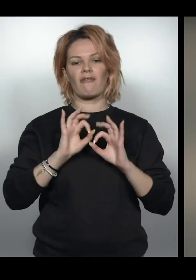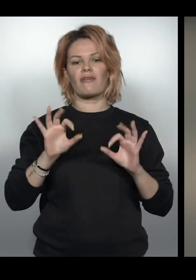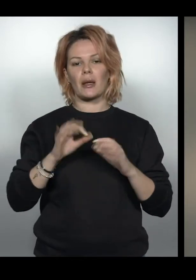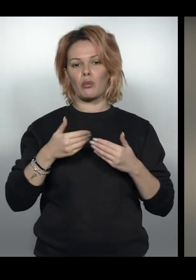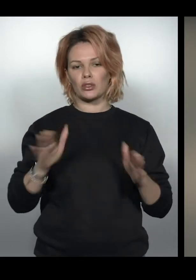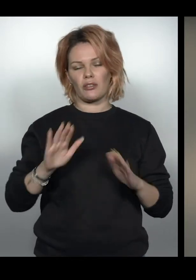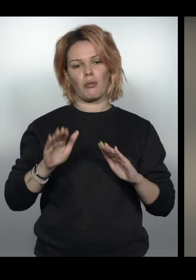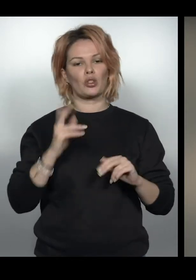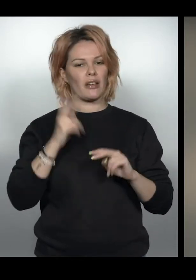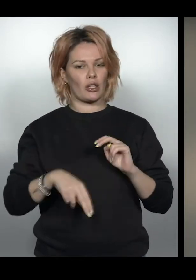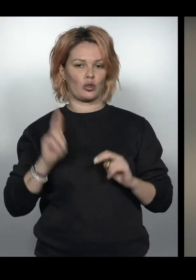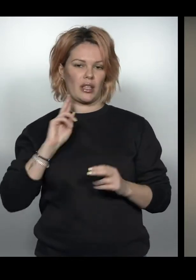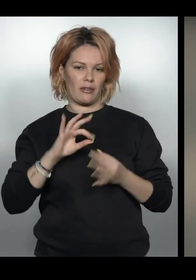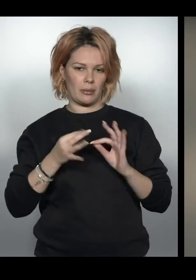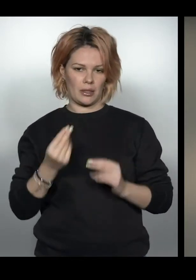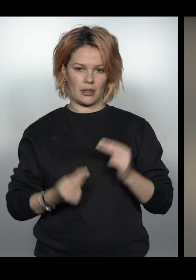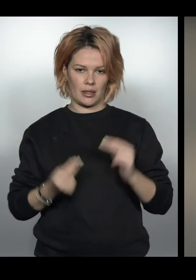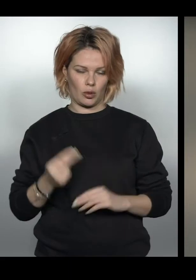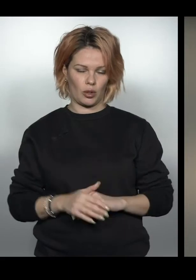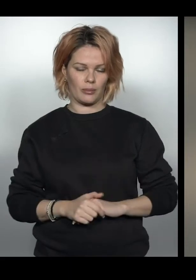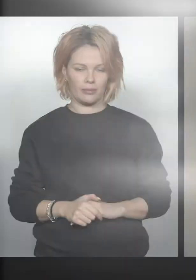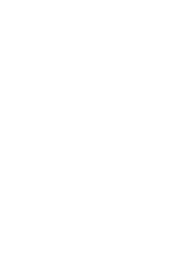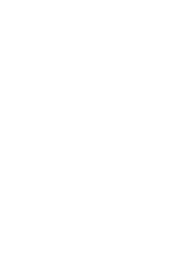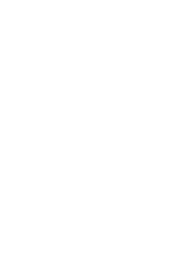випустив по завершенню дефлімпійських ігор.